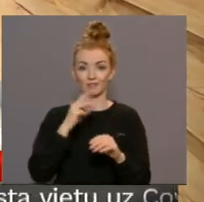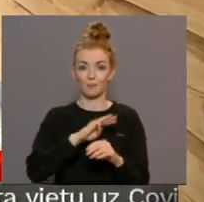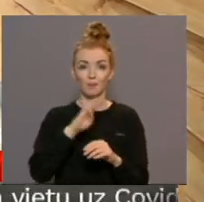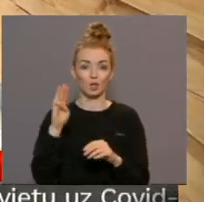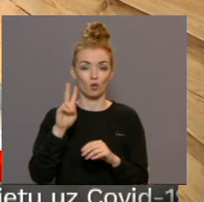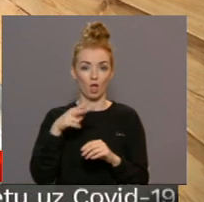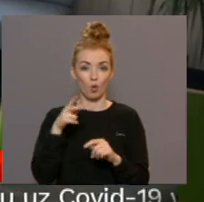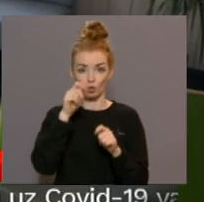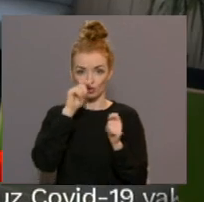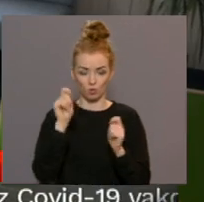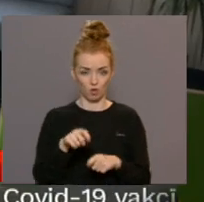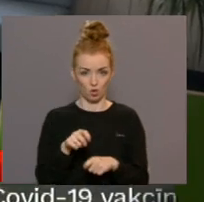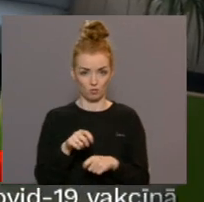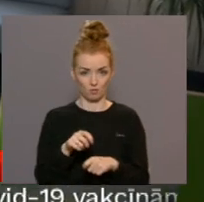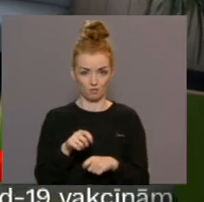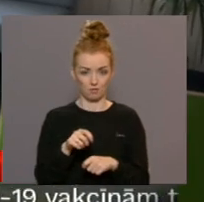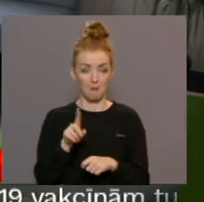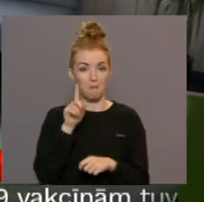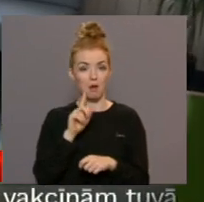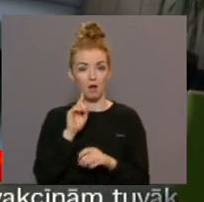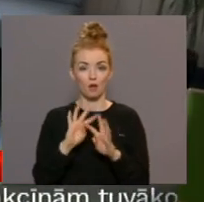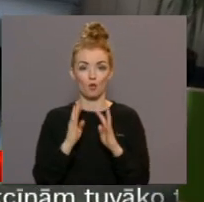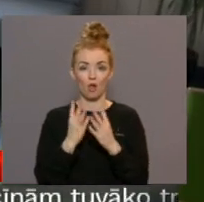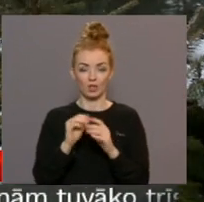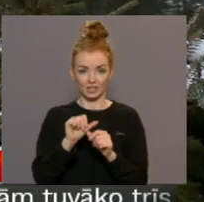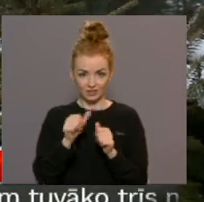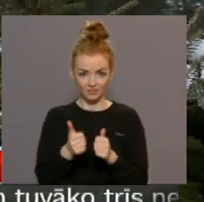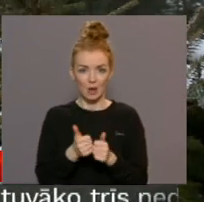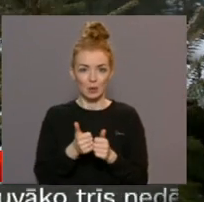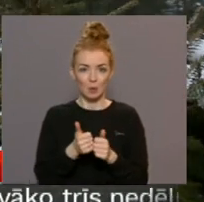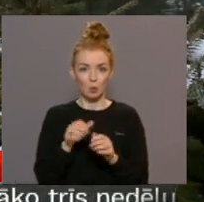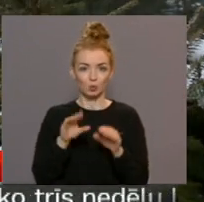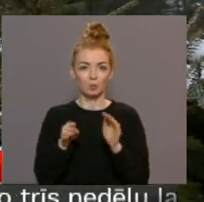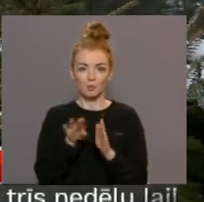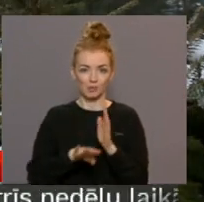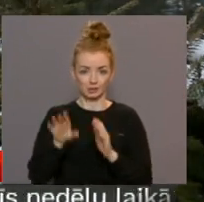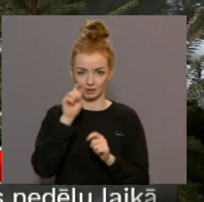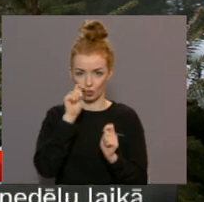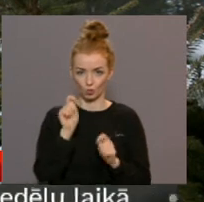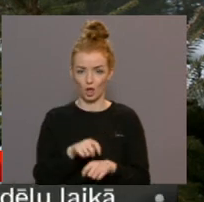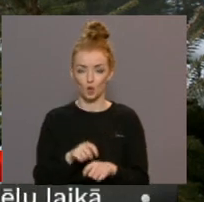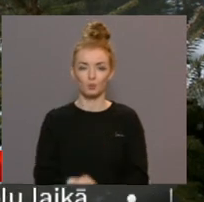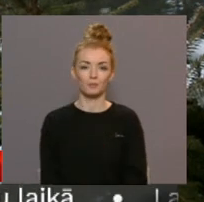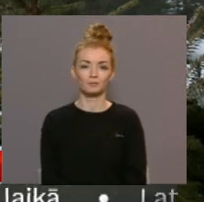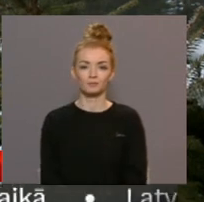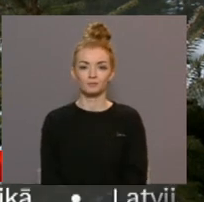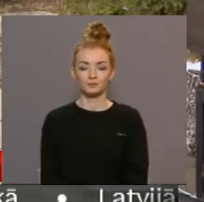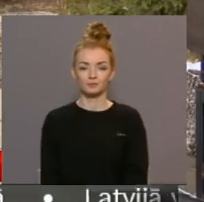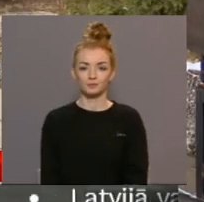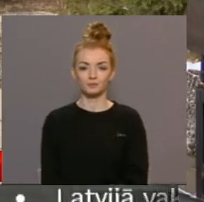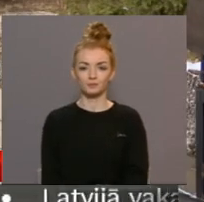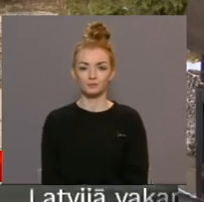miljoniem eiro zaudējumiem. Pagaidu valdei izdevies izveidot budžetu bez zaudējumiem. Iļie Kozīns, Latvijas